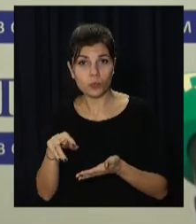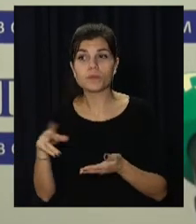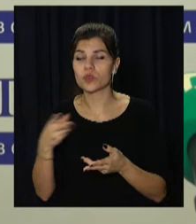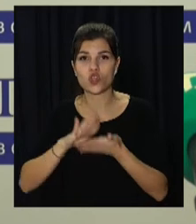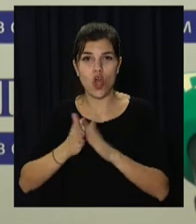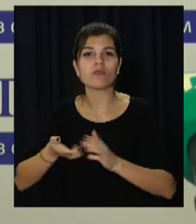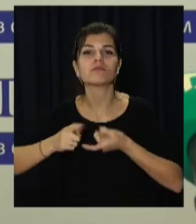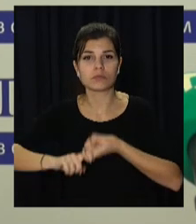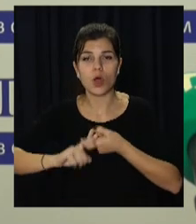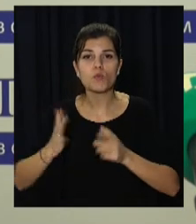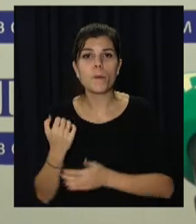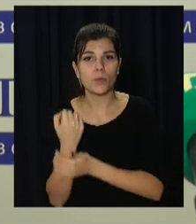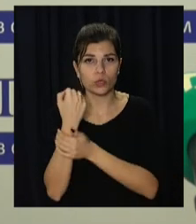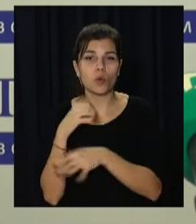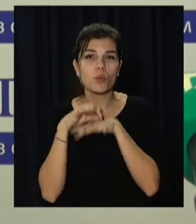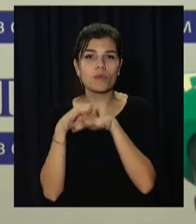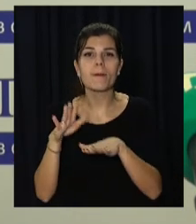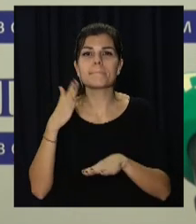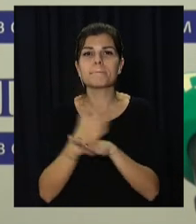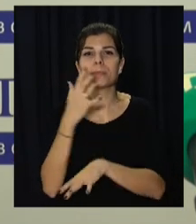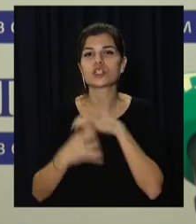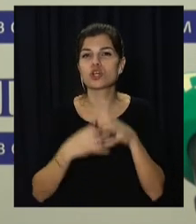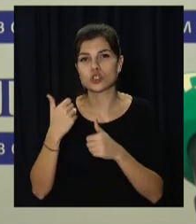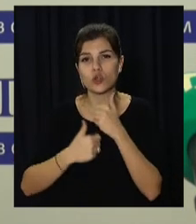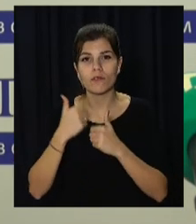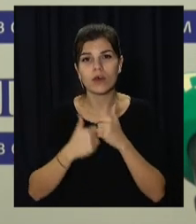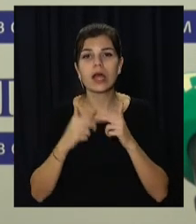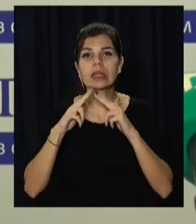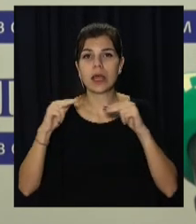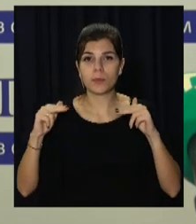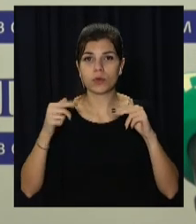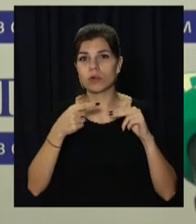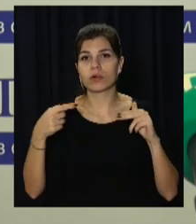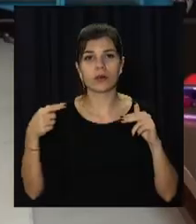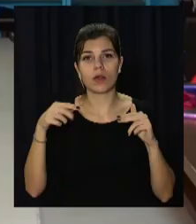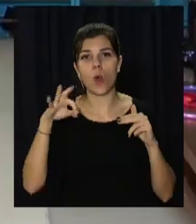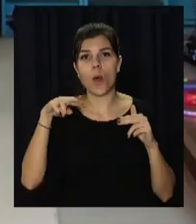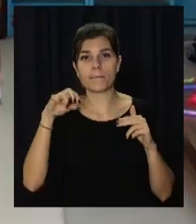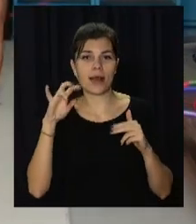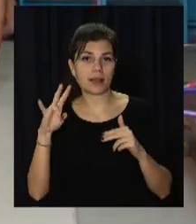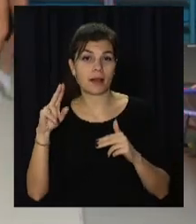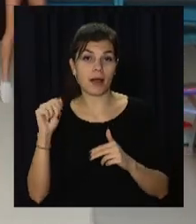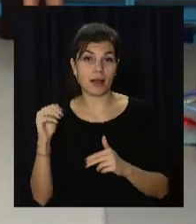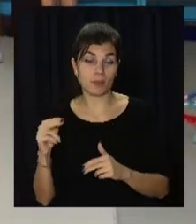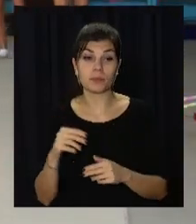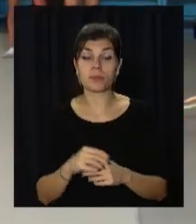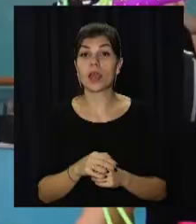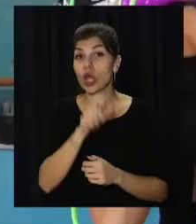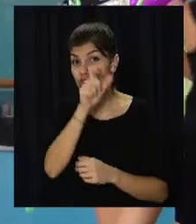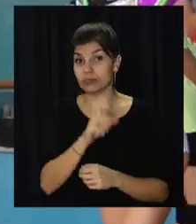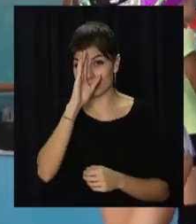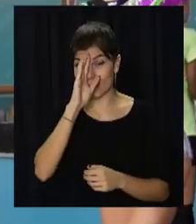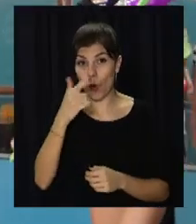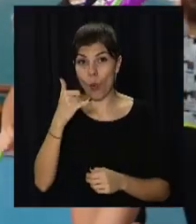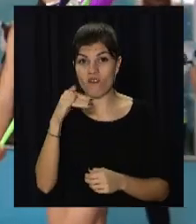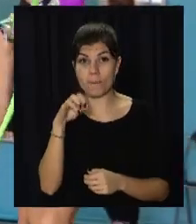підтримка у проведенні міжнародних змагань Дніпро Даймондс Опен Кап. Геннадій Гуфман переконаний, такому